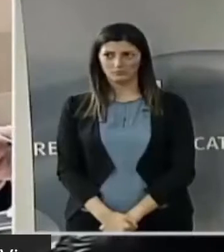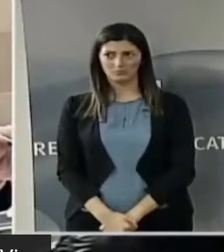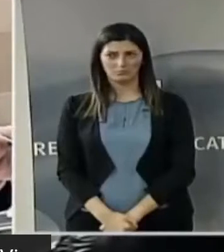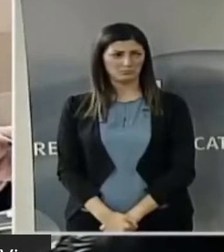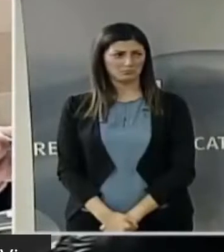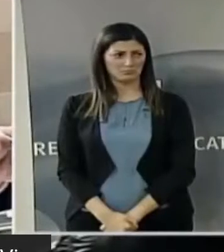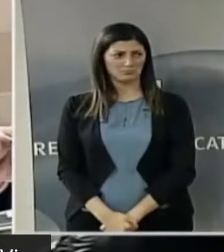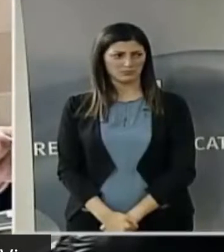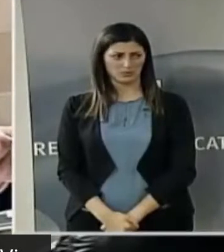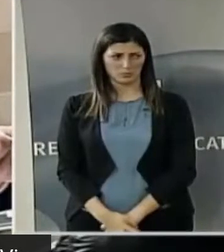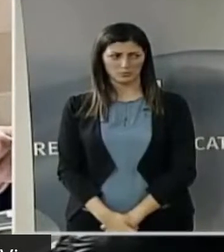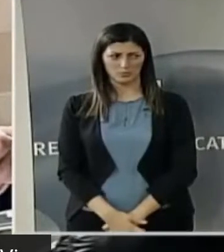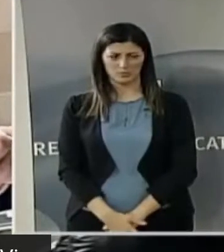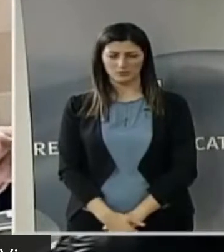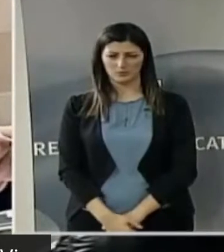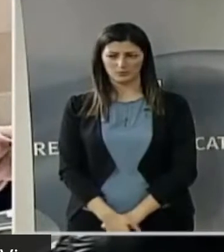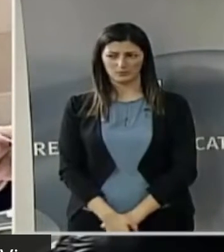Allora,